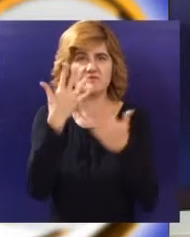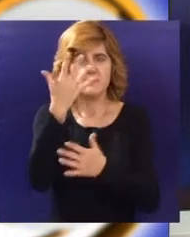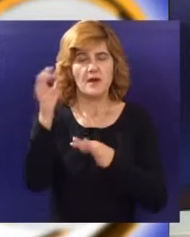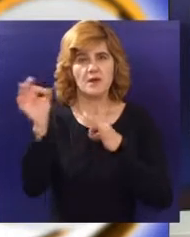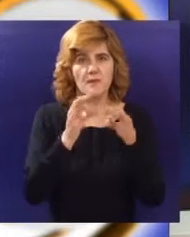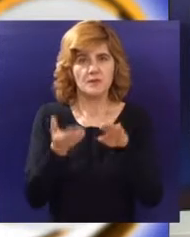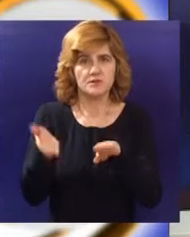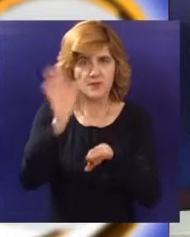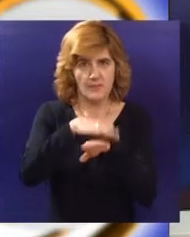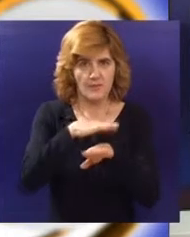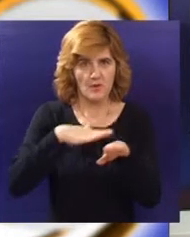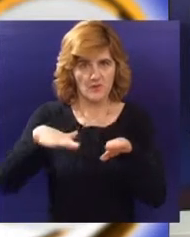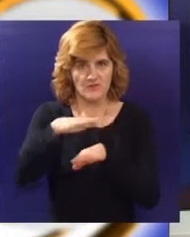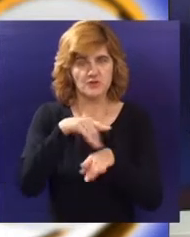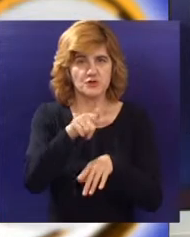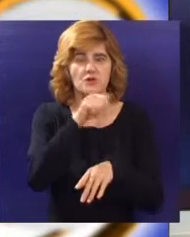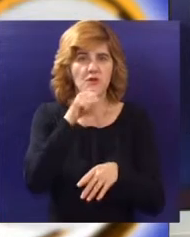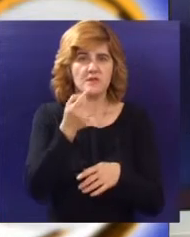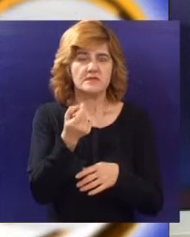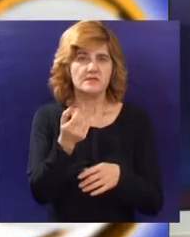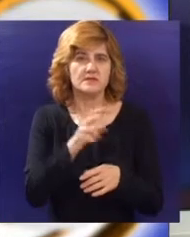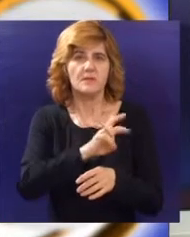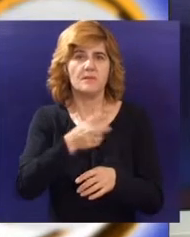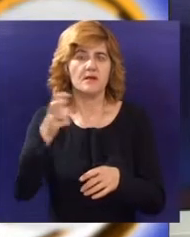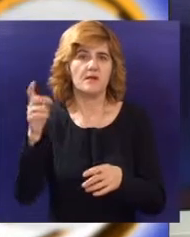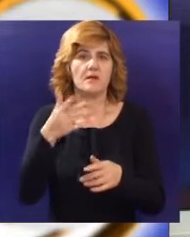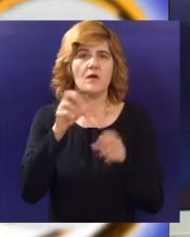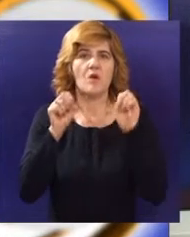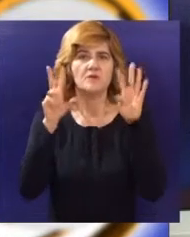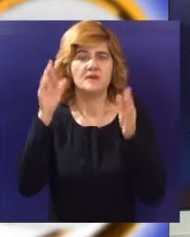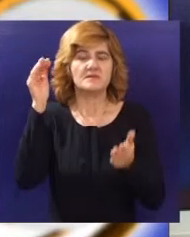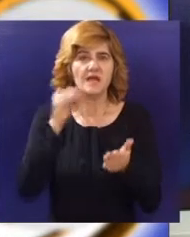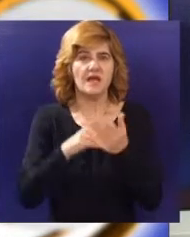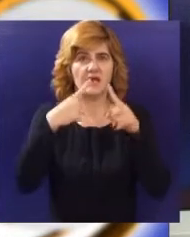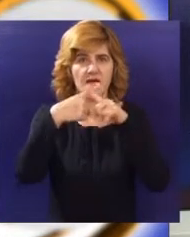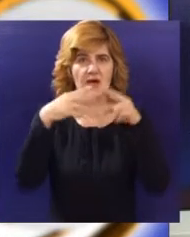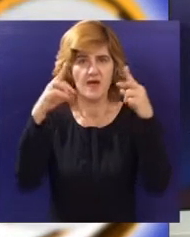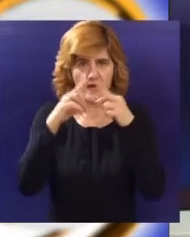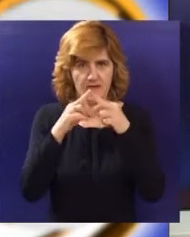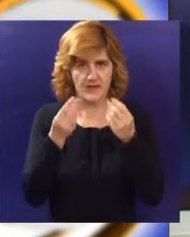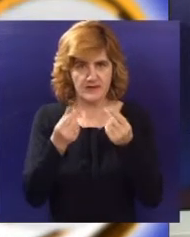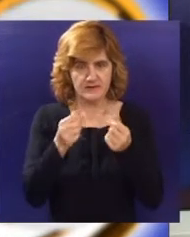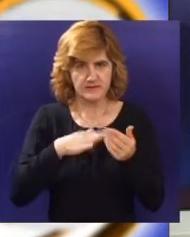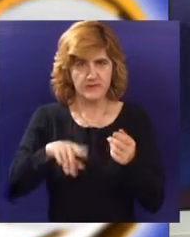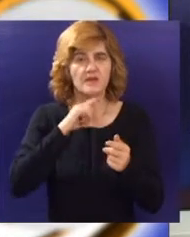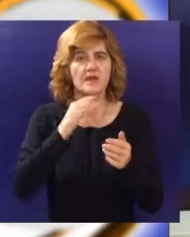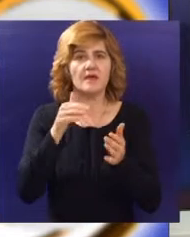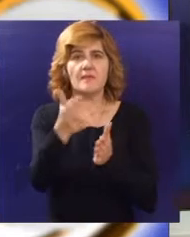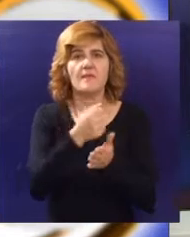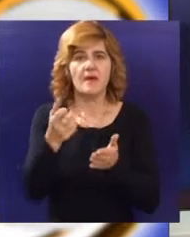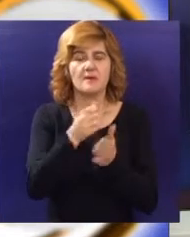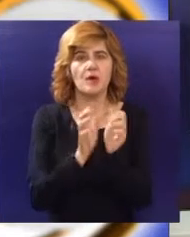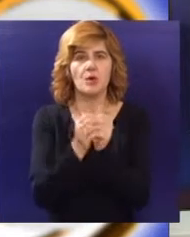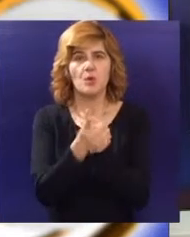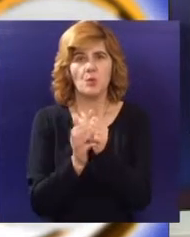planiranih površina, od čega pšenicom je zasejano preko 18.000 hektara. Istovremeno traju i dalje radovi na berbi kukuruza i